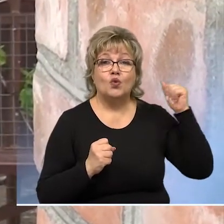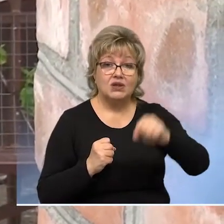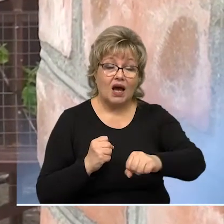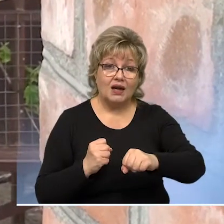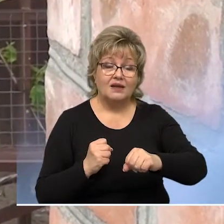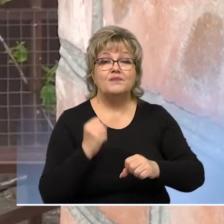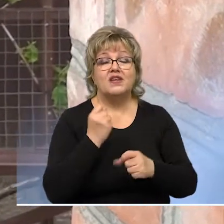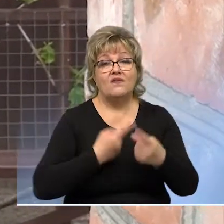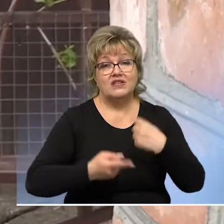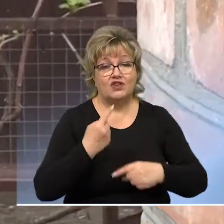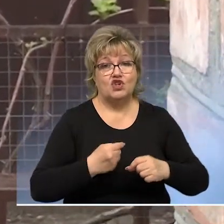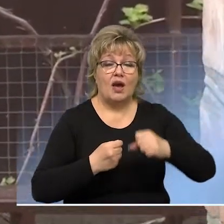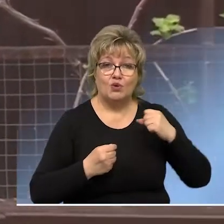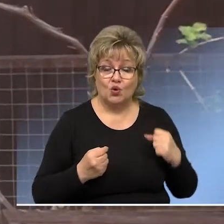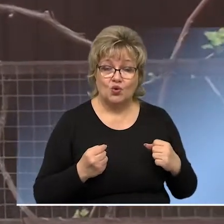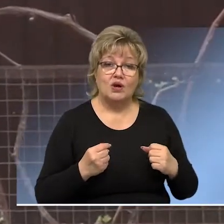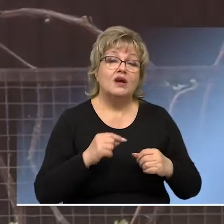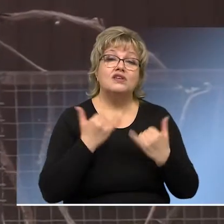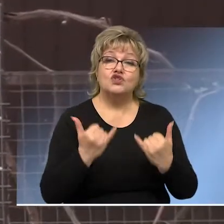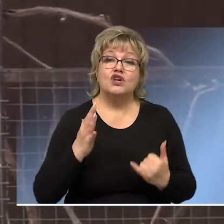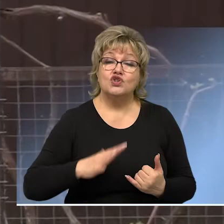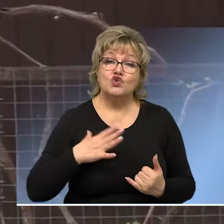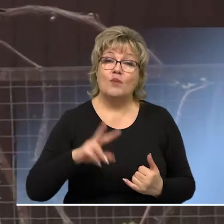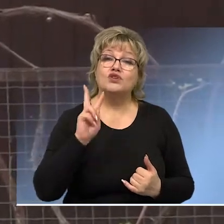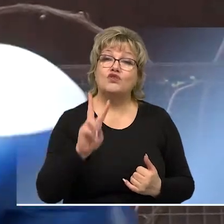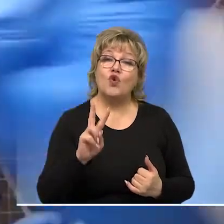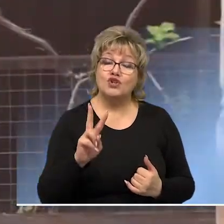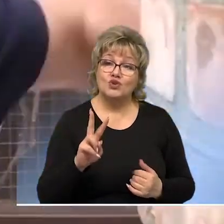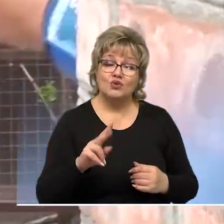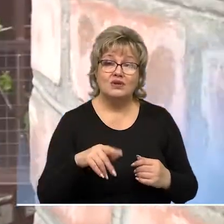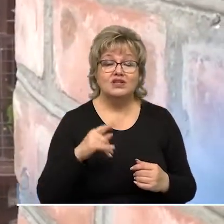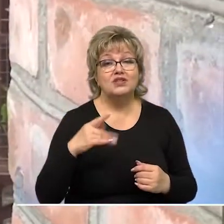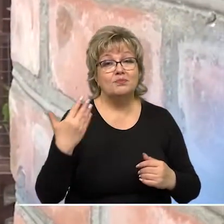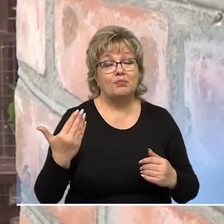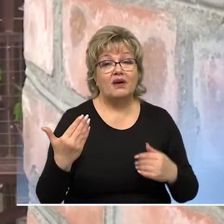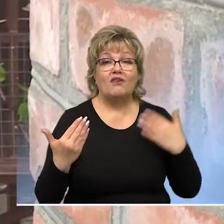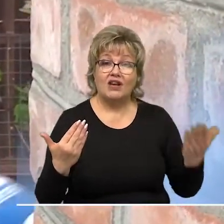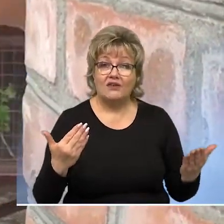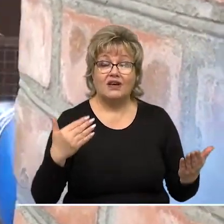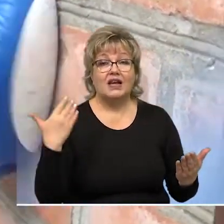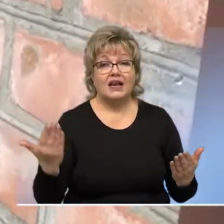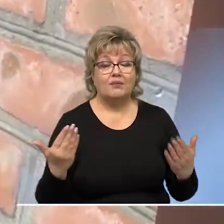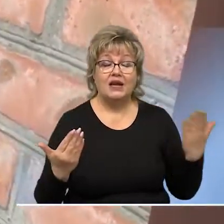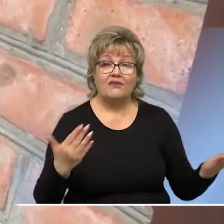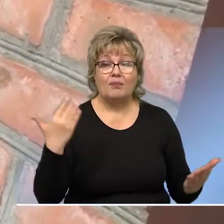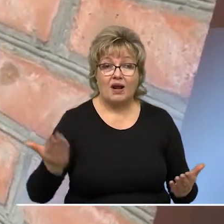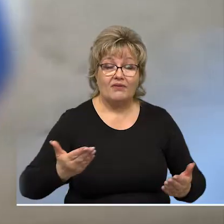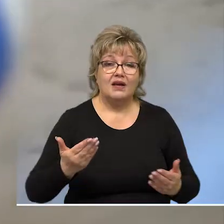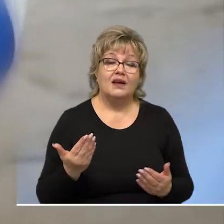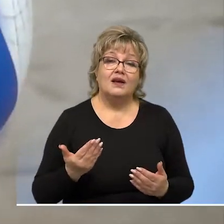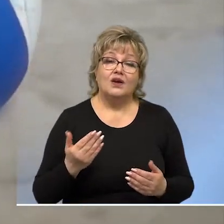пробиваем боковой удар и возвращаем ручку. Теперь бьем двоечку. Правый, левый. Левый, правый.